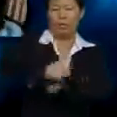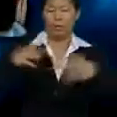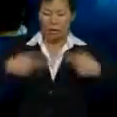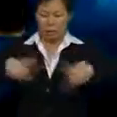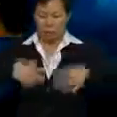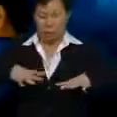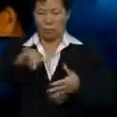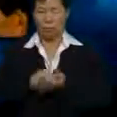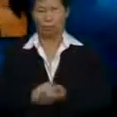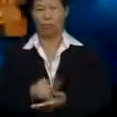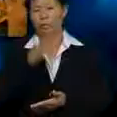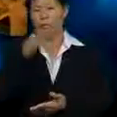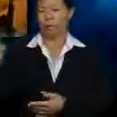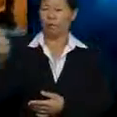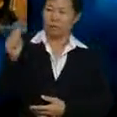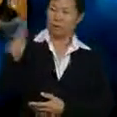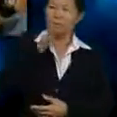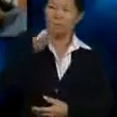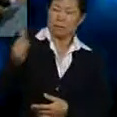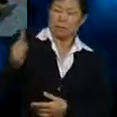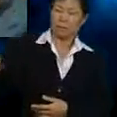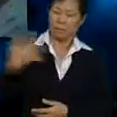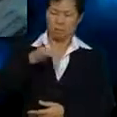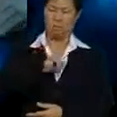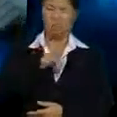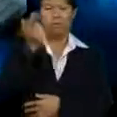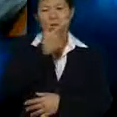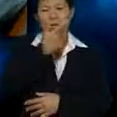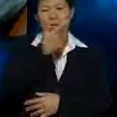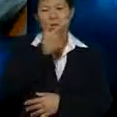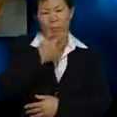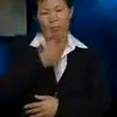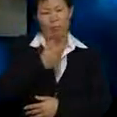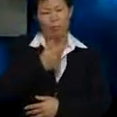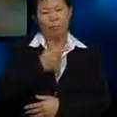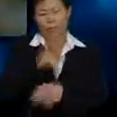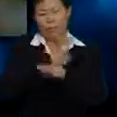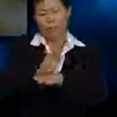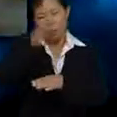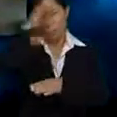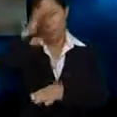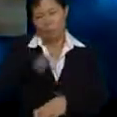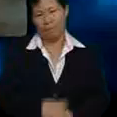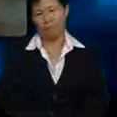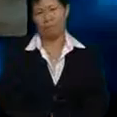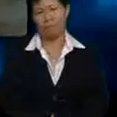Tapi Umi sendiri yang bagitahu Julia Dia tak mahu yang terbenar abah pakcik Julia percayakan dia